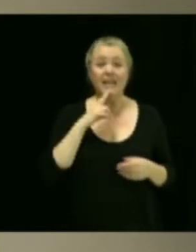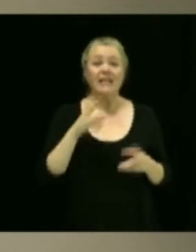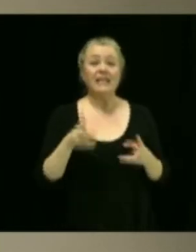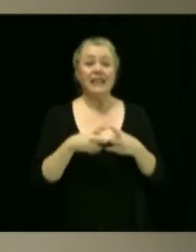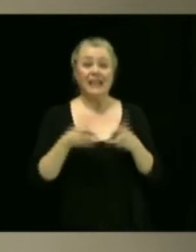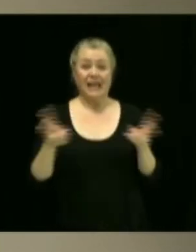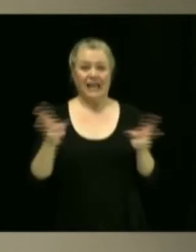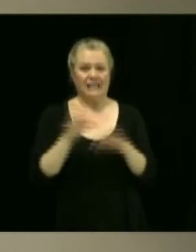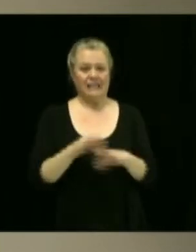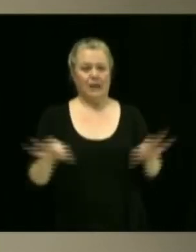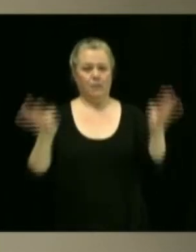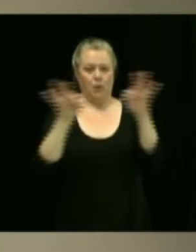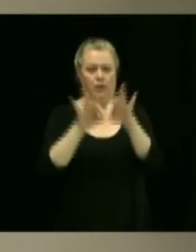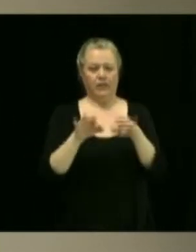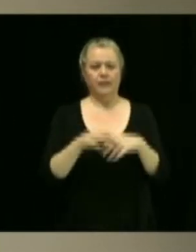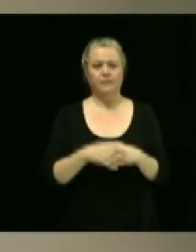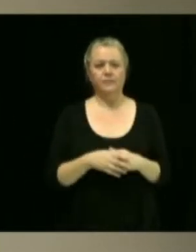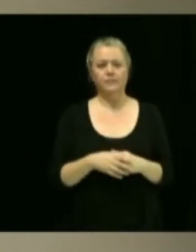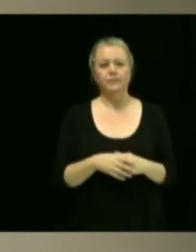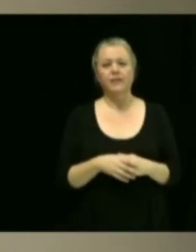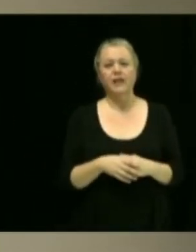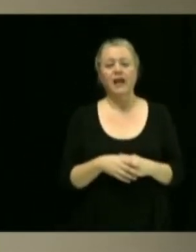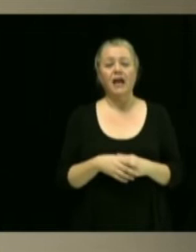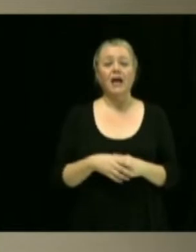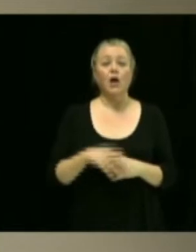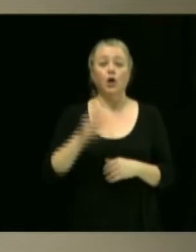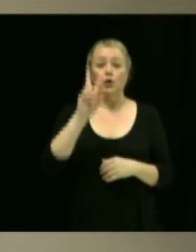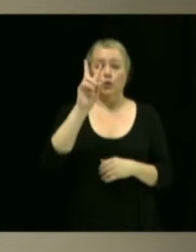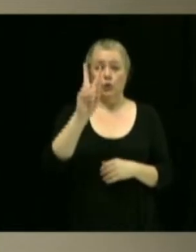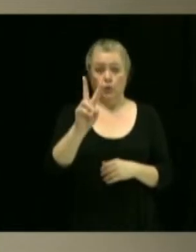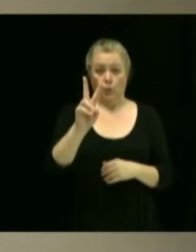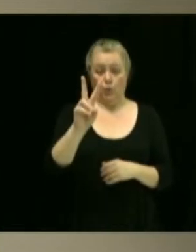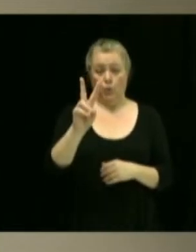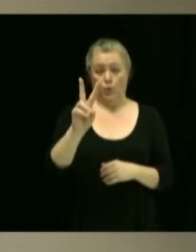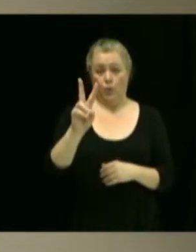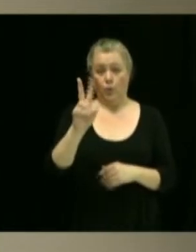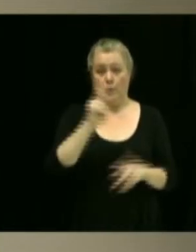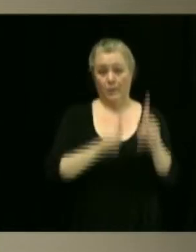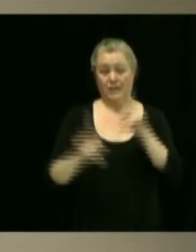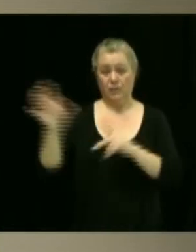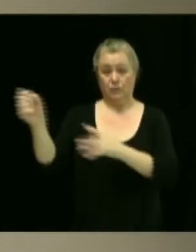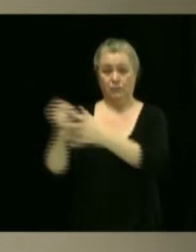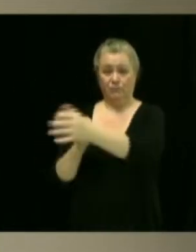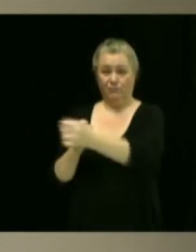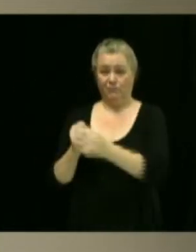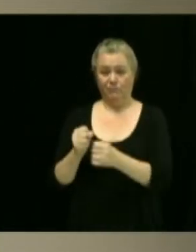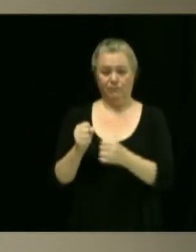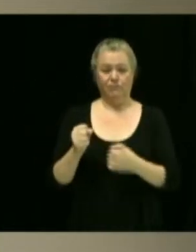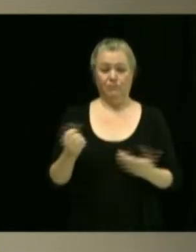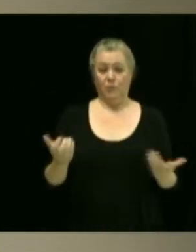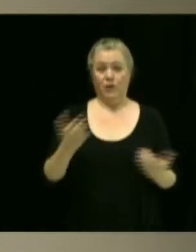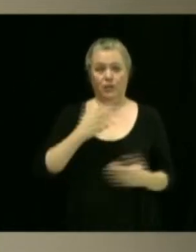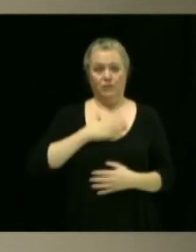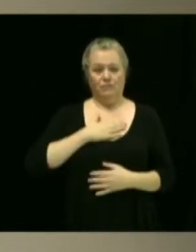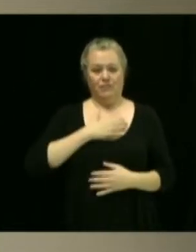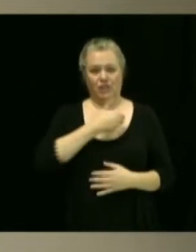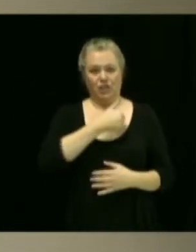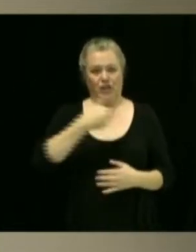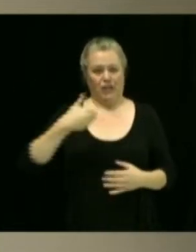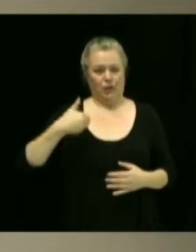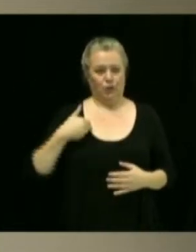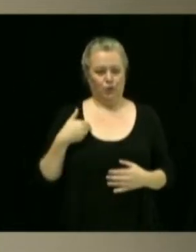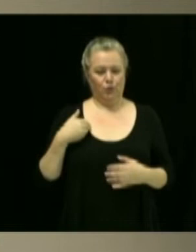séance d'aujourd'hui, qui sont en fait deux nominations, deux belles nominations que j'aurai le privilège de faire dans quelques minutes pour des